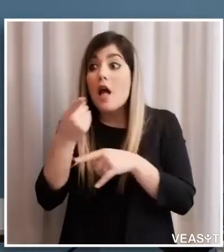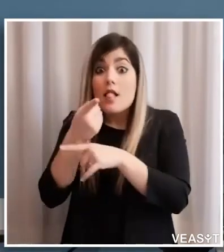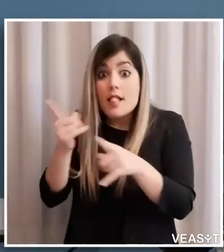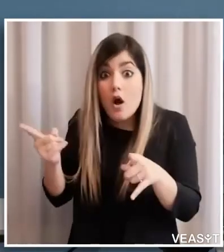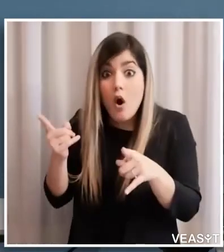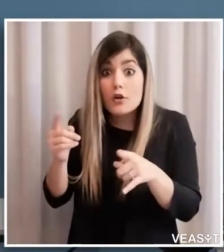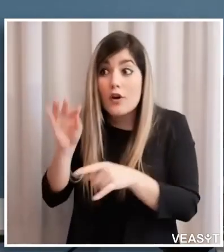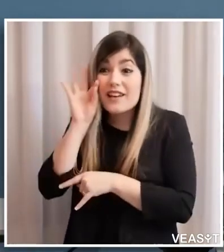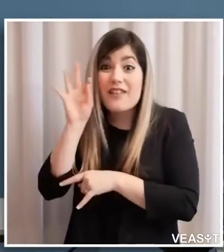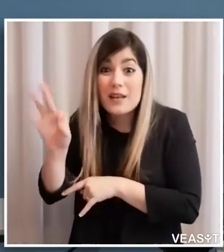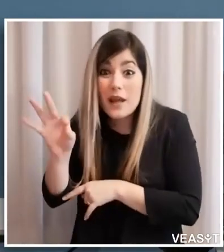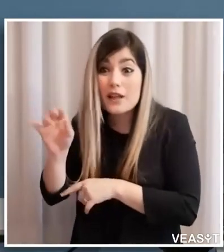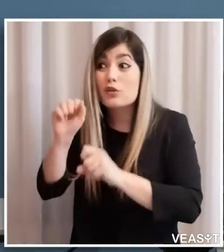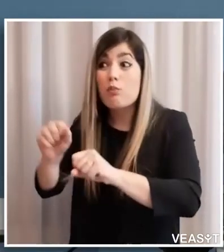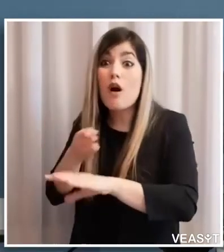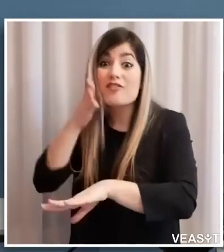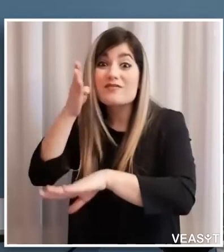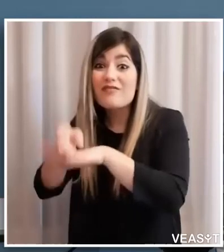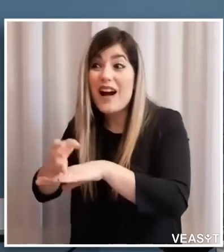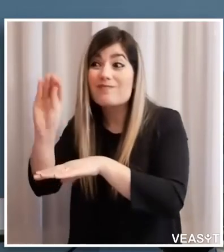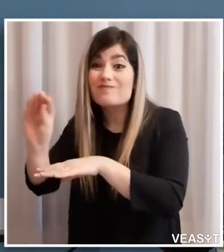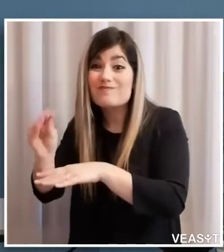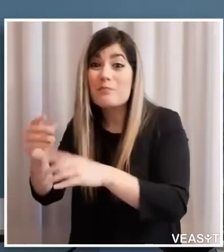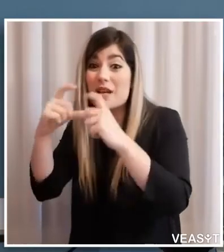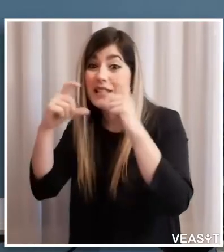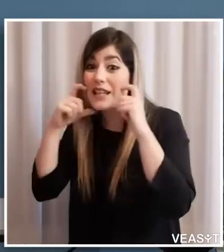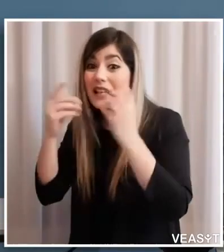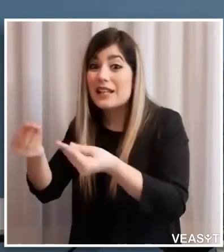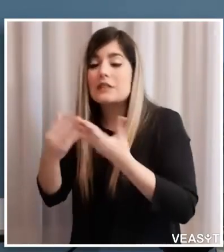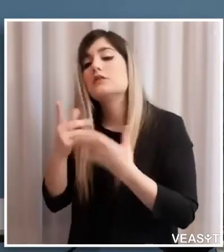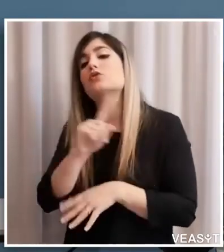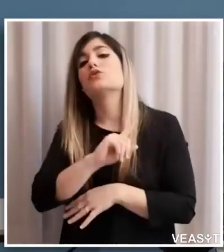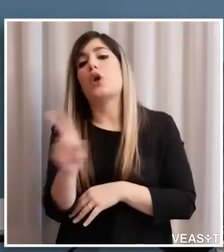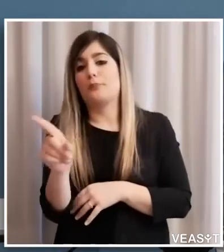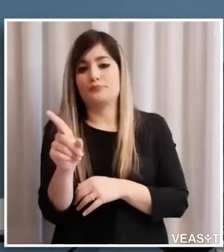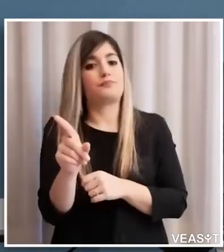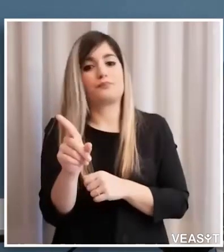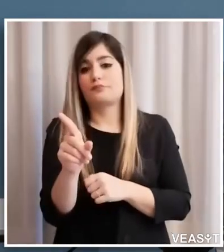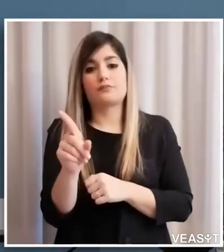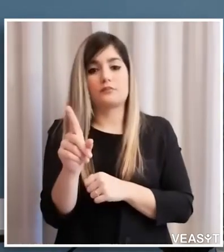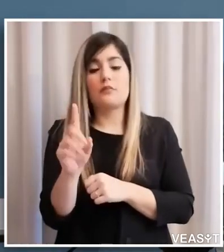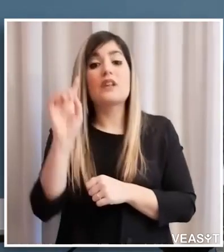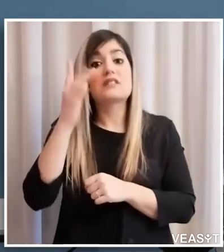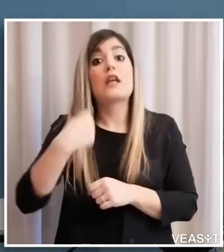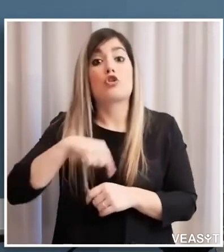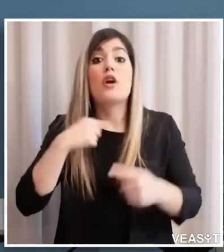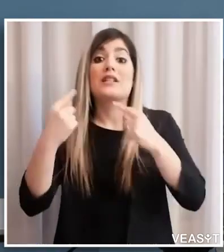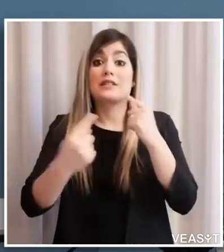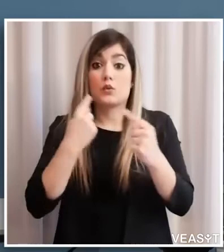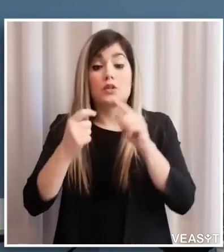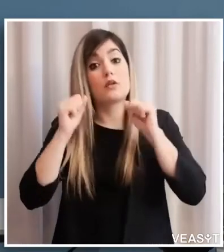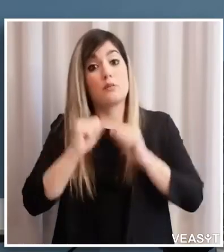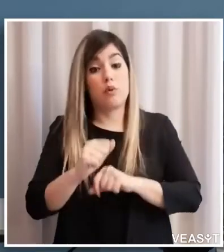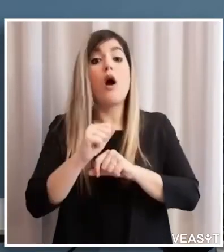ci si può arriccare per chiedere i dispositivi di protezione cioè quando avremo una situazione dove potremo anche fornire un